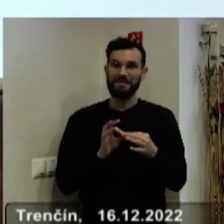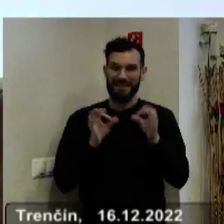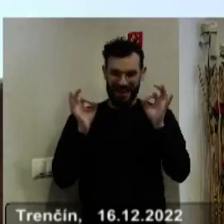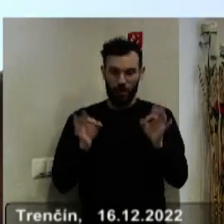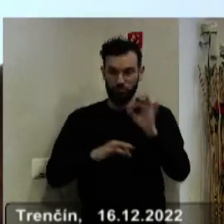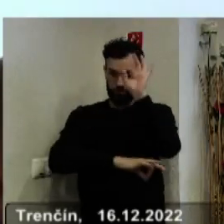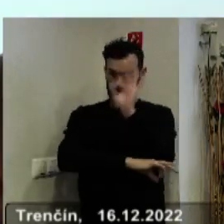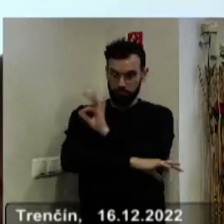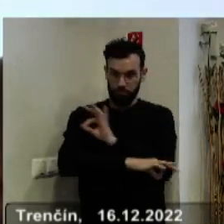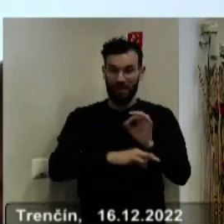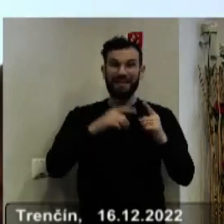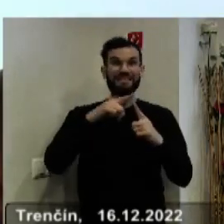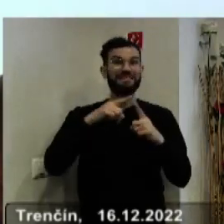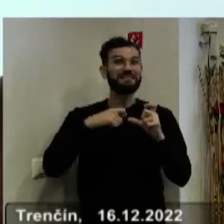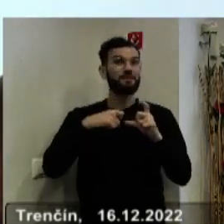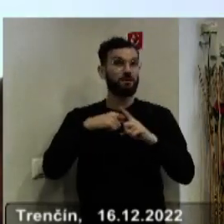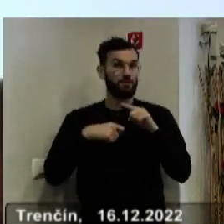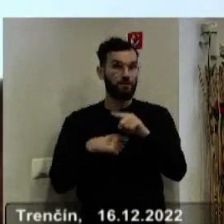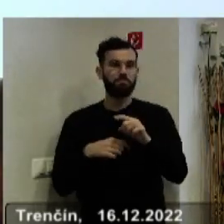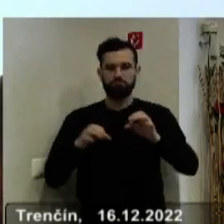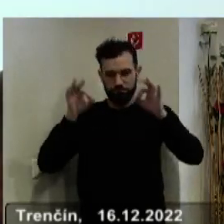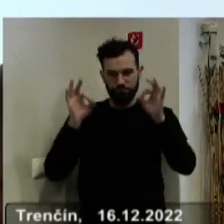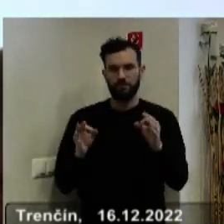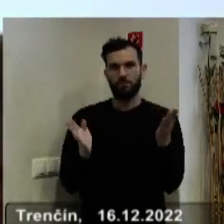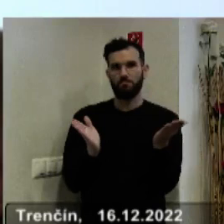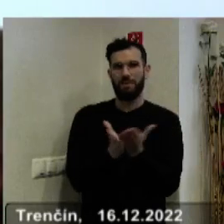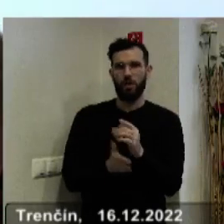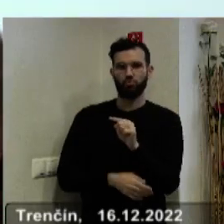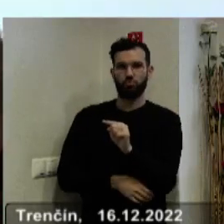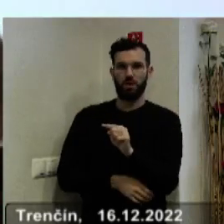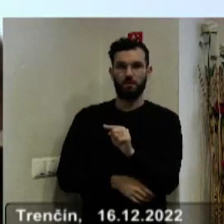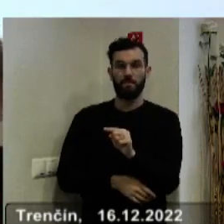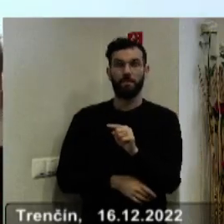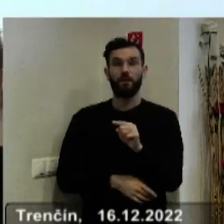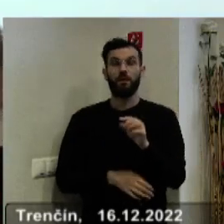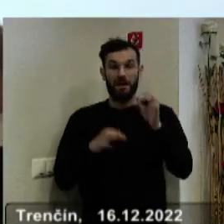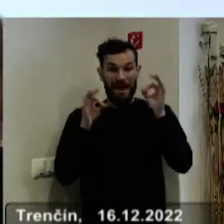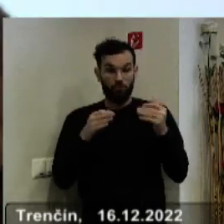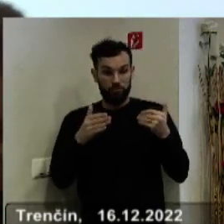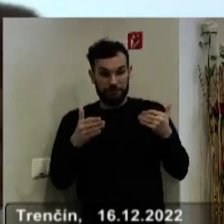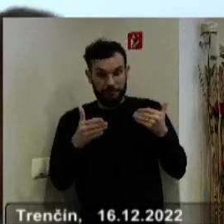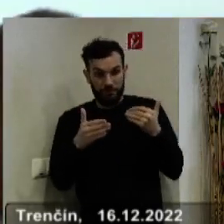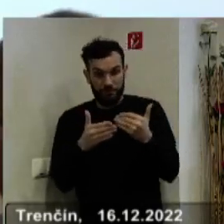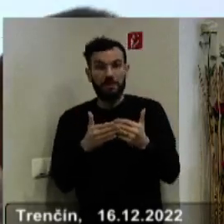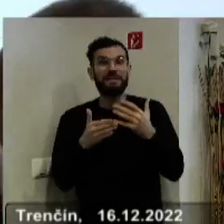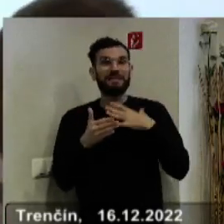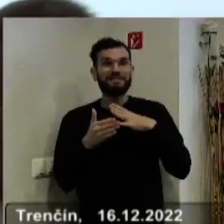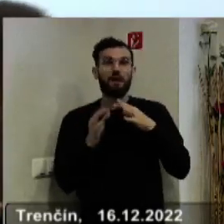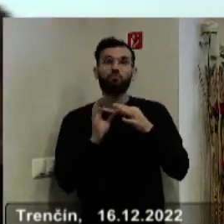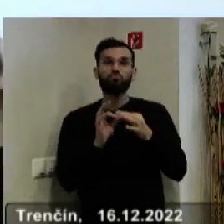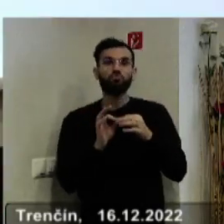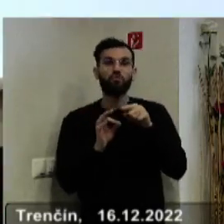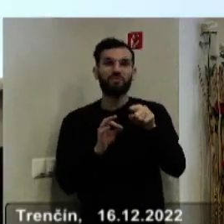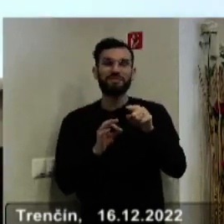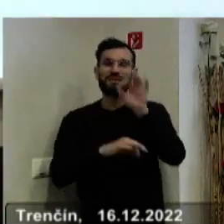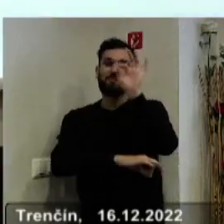ktoré sú pre Trenčanský samozprávny kraj relevantné a ide najmä teda v tejto poslednej fáze už len o integrovaný regionálny